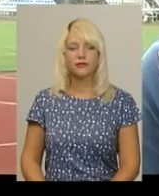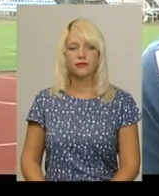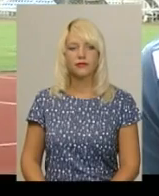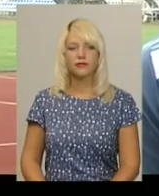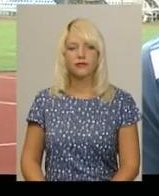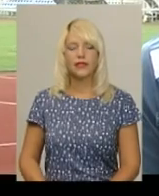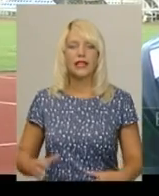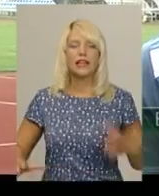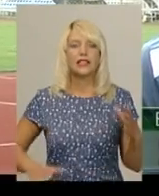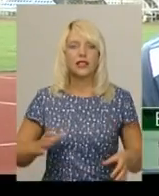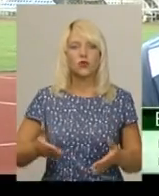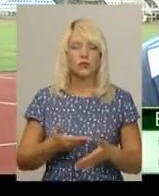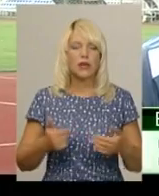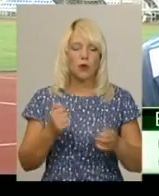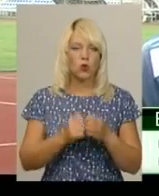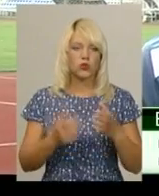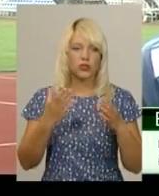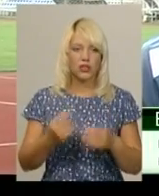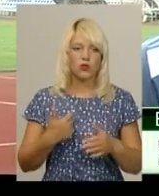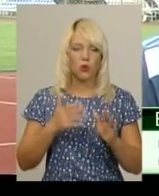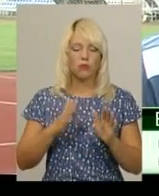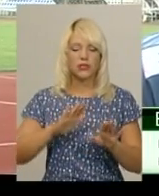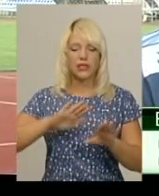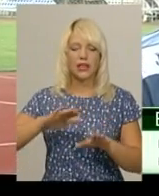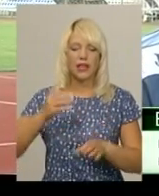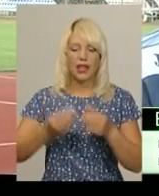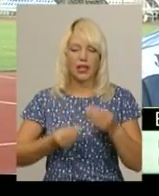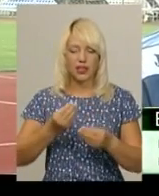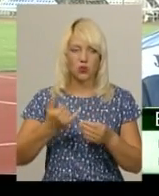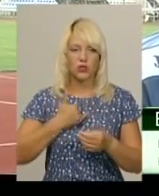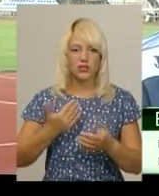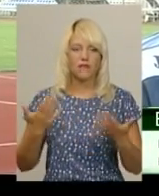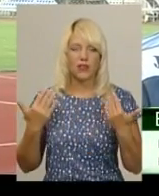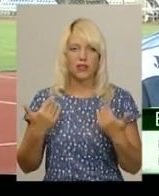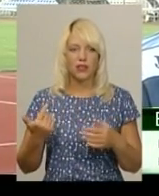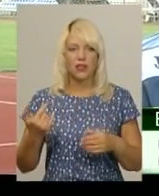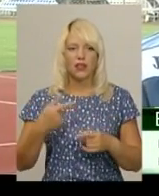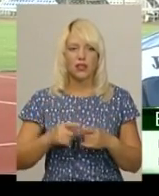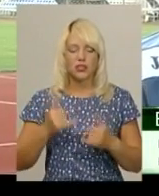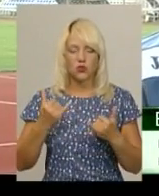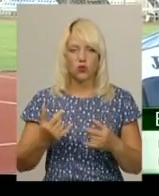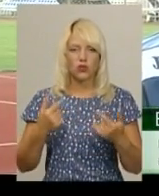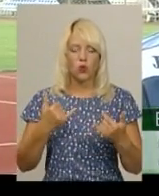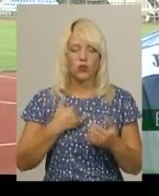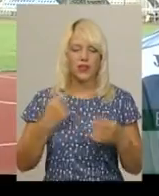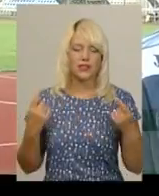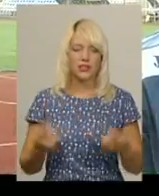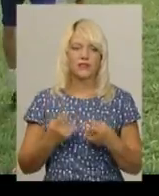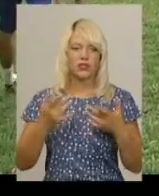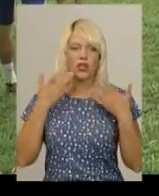Тренируємося ми кожен день, у нас тільки після ігри вихідний. Сьогодні у нас, звичайно, легеньке